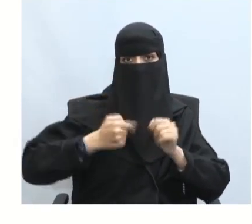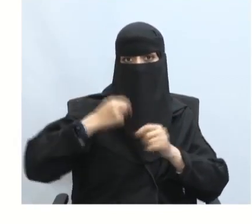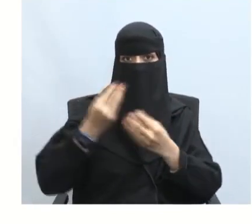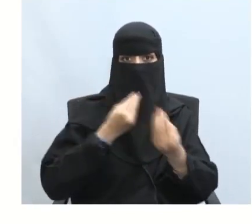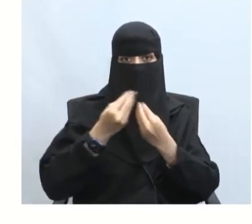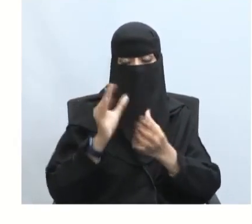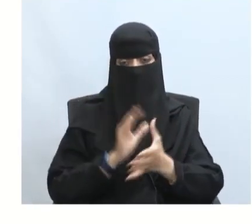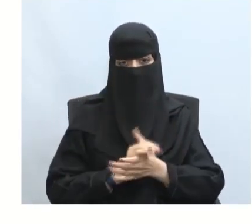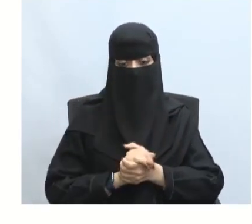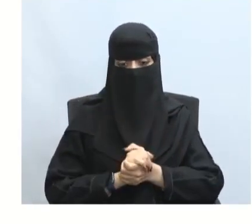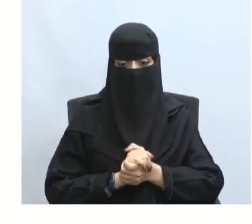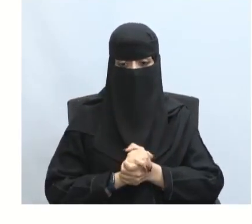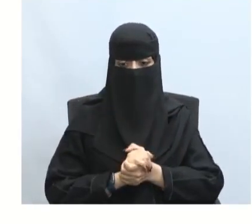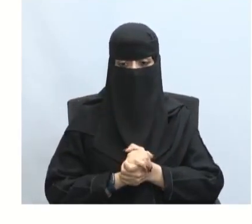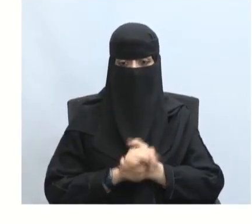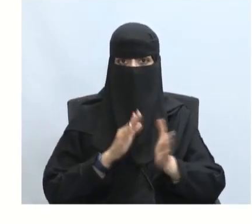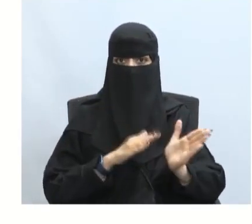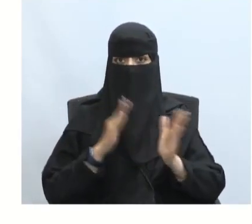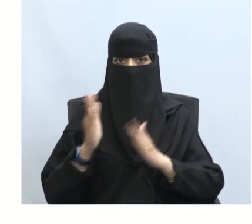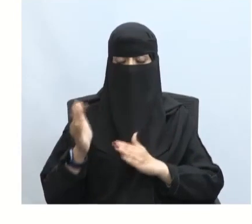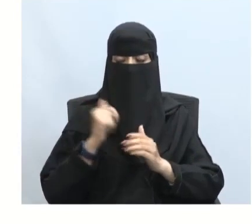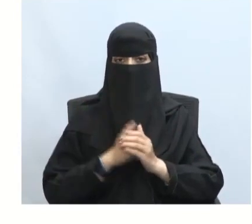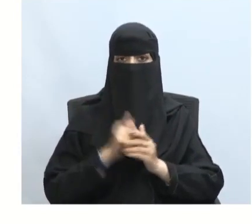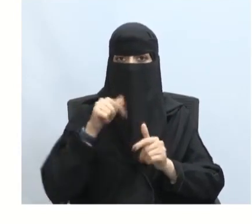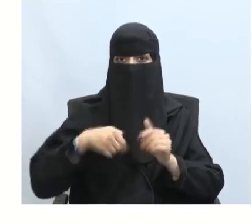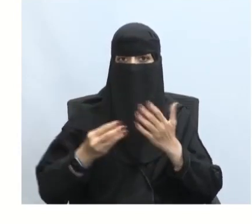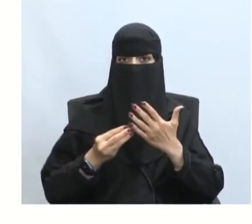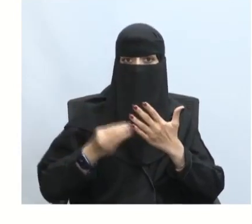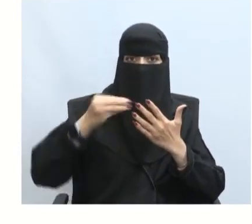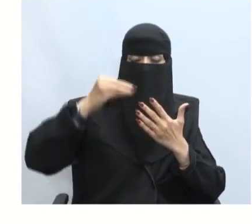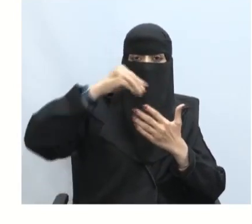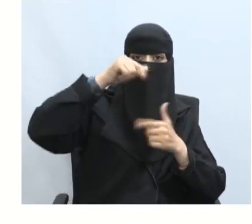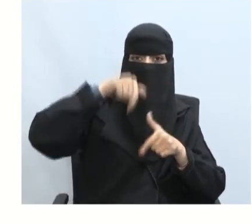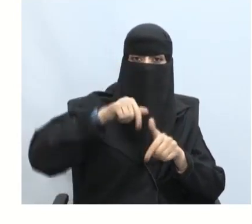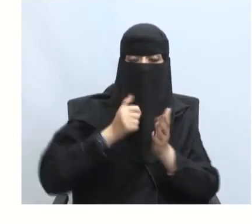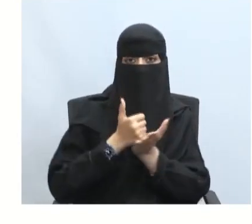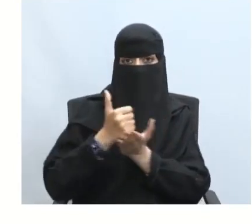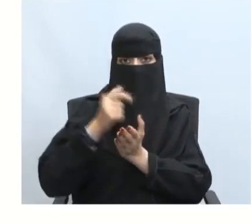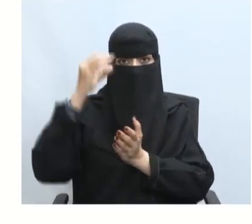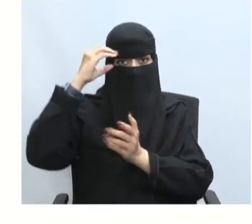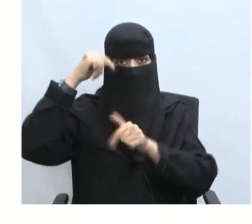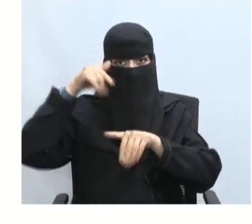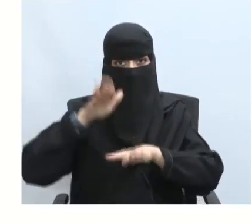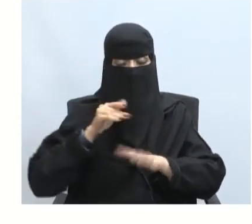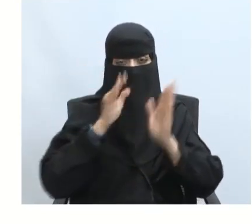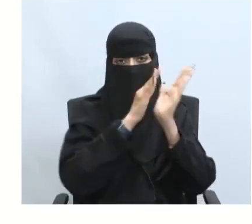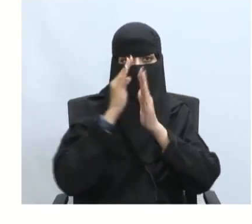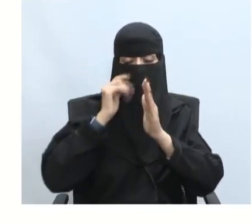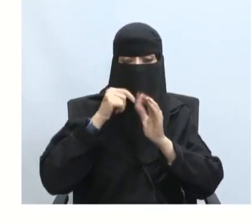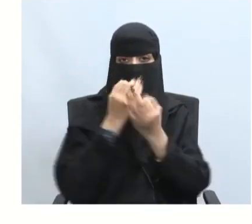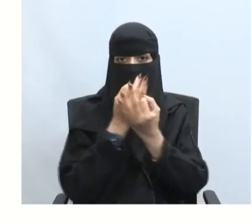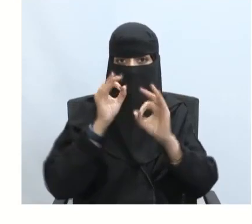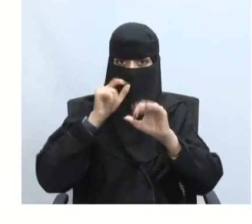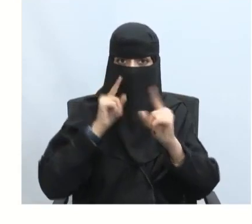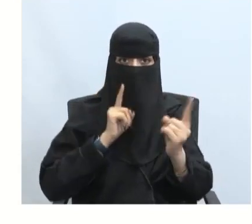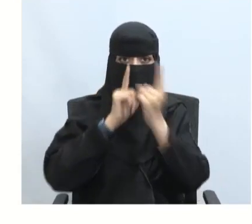ننتقل الآن إلى خطوات الأسلوب العلمي والمنهج المتكامل